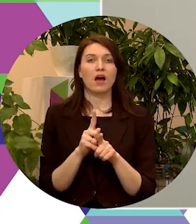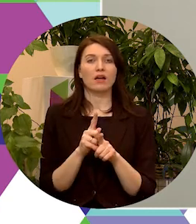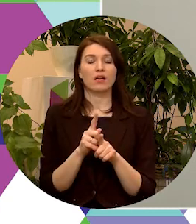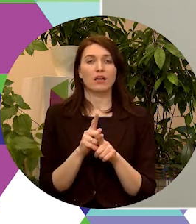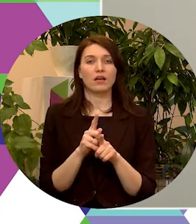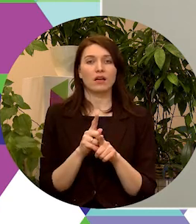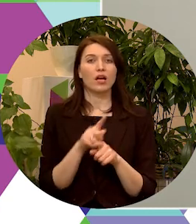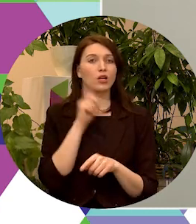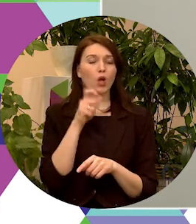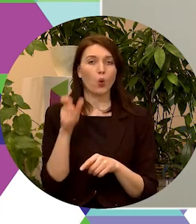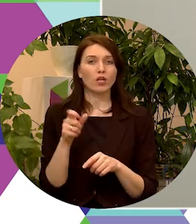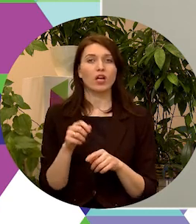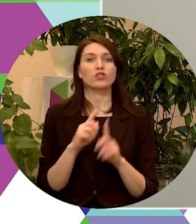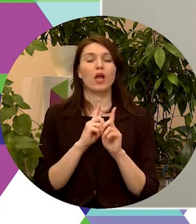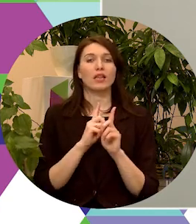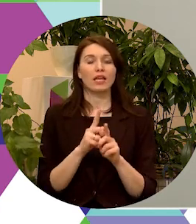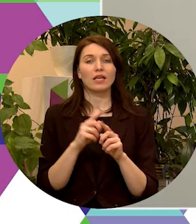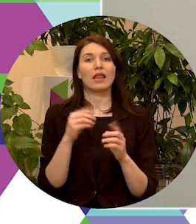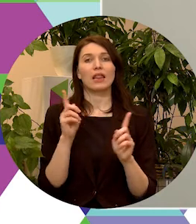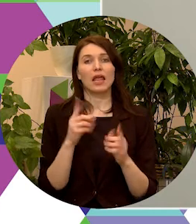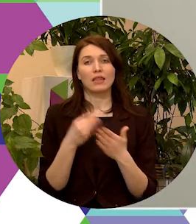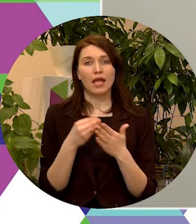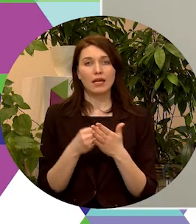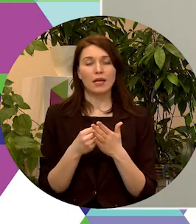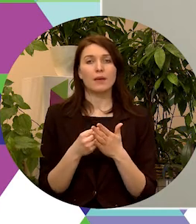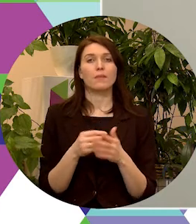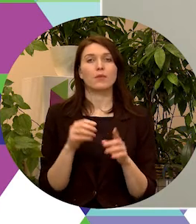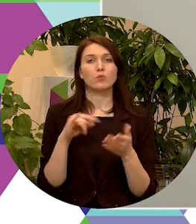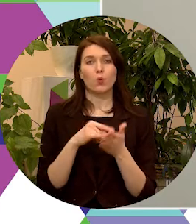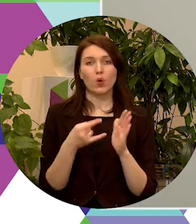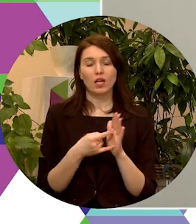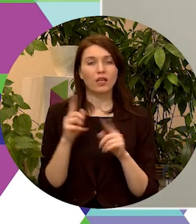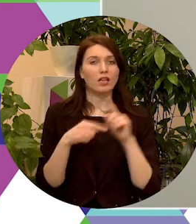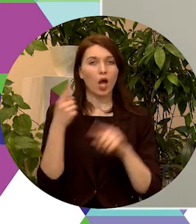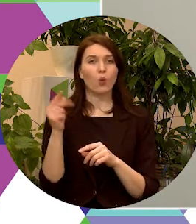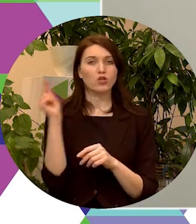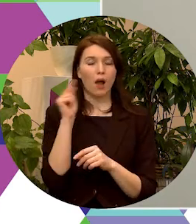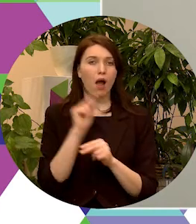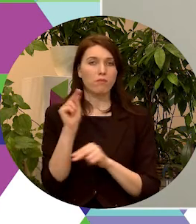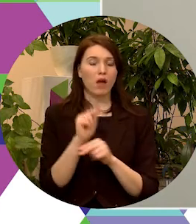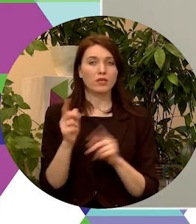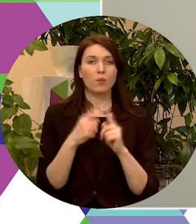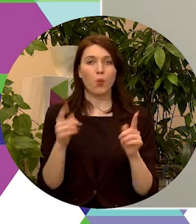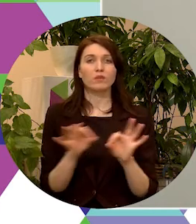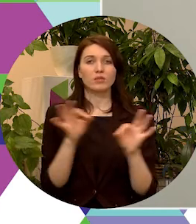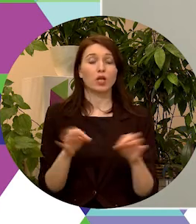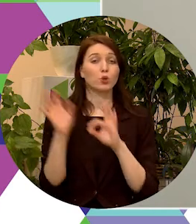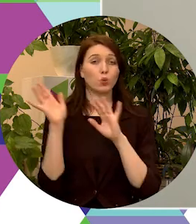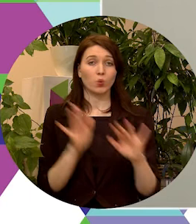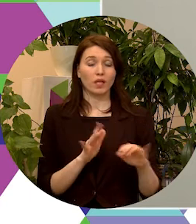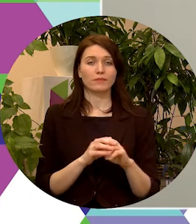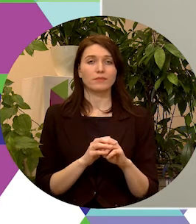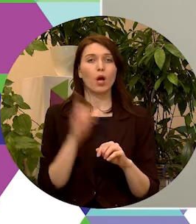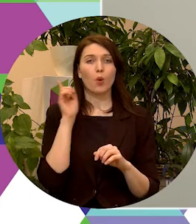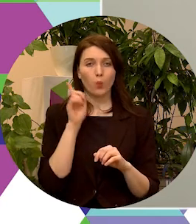jauniešu līderības projektu Praksas kalve, kuram nākamais apmācību cikls sāksies rudenī. Un, protams,